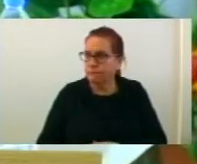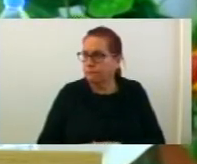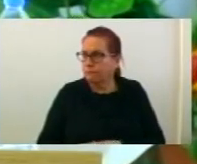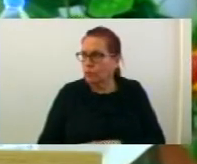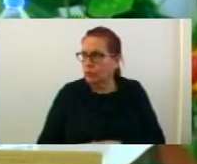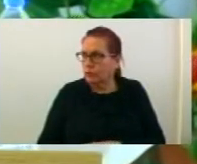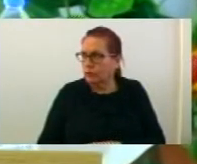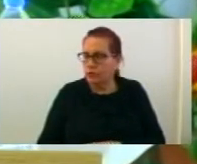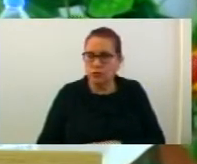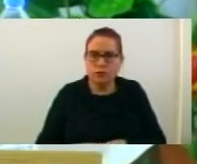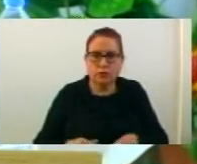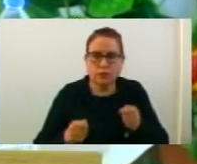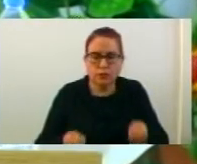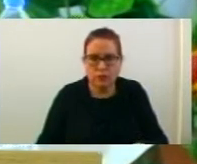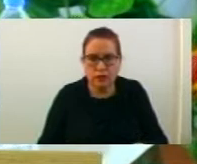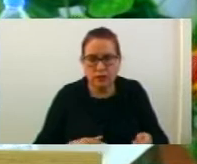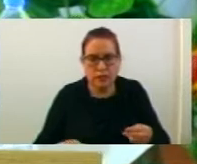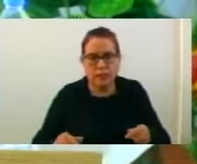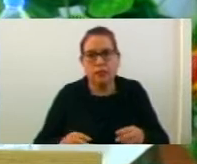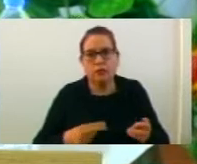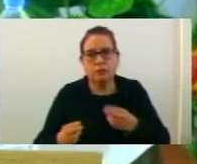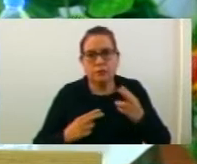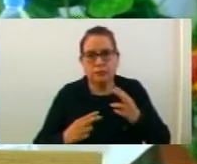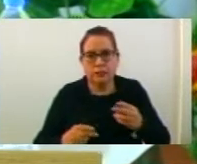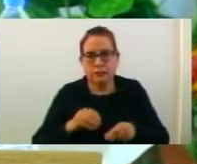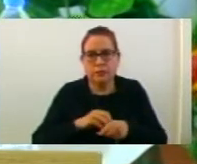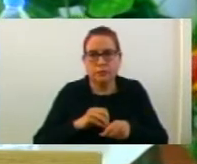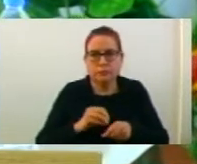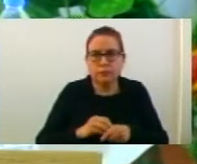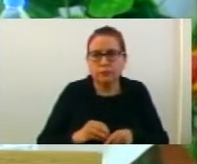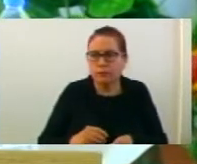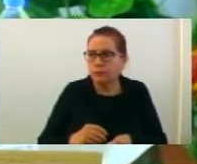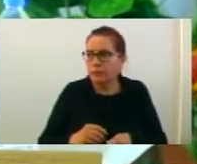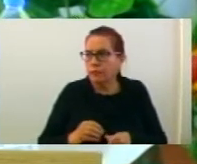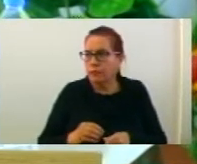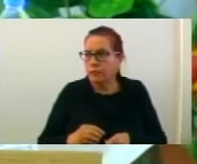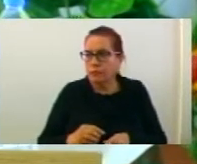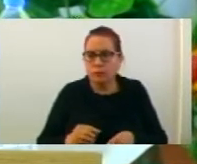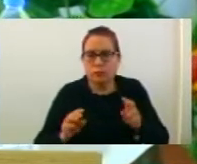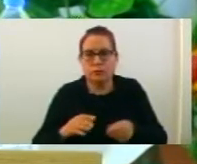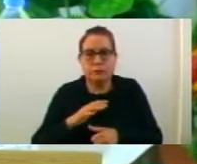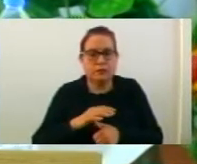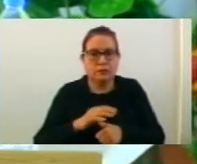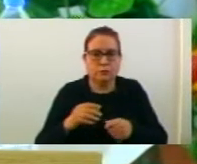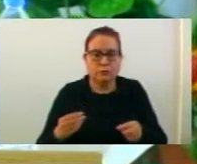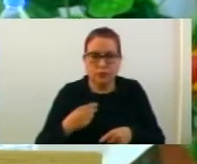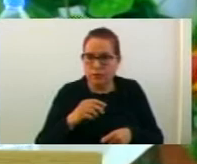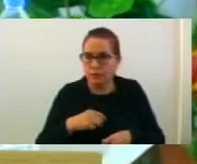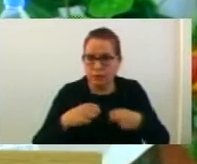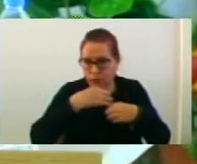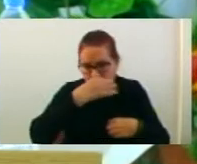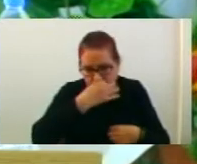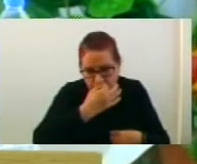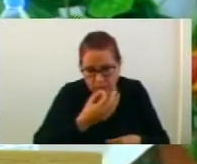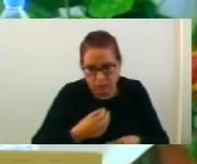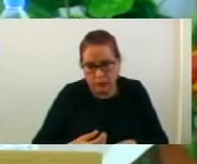Барените беше на днева ред на седници на Комисията за финанси, бюджет и локални економски разви. Го повиквам пред заднат на Комисията да подна се извеща